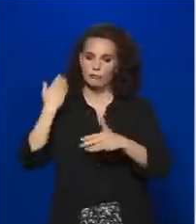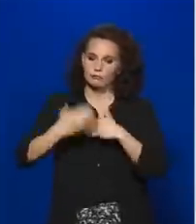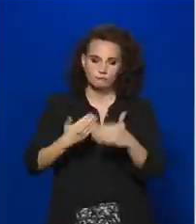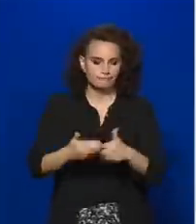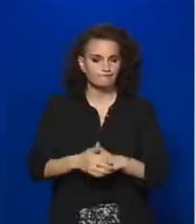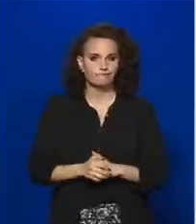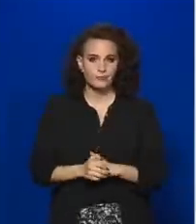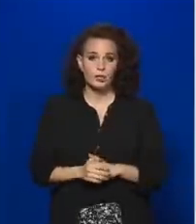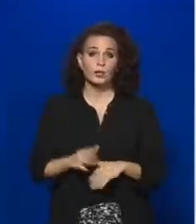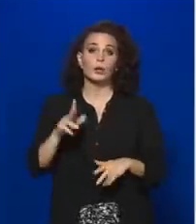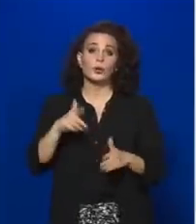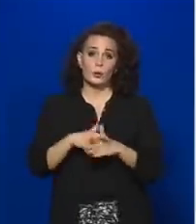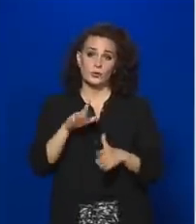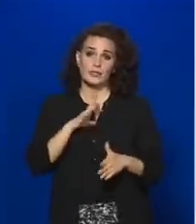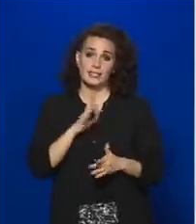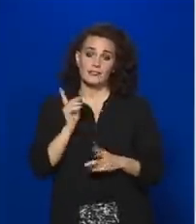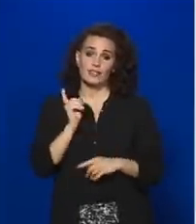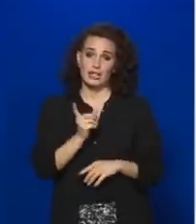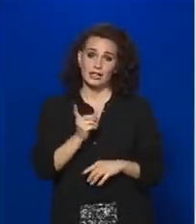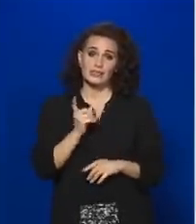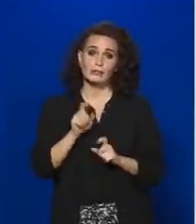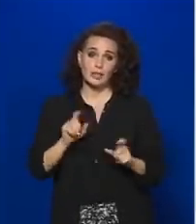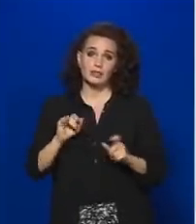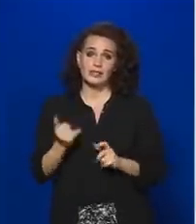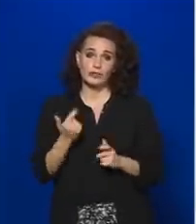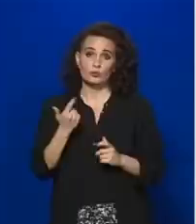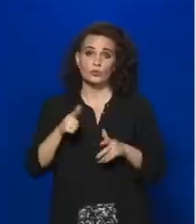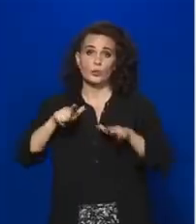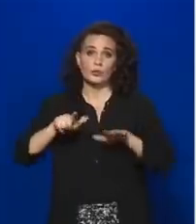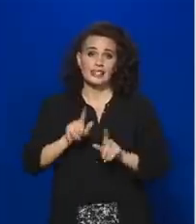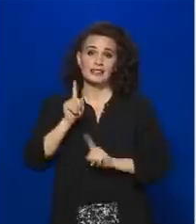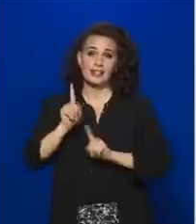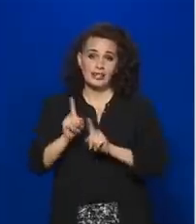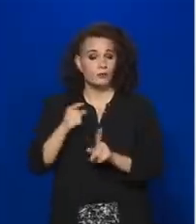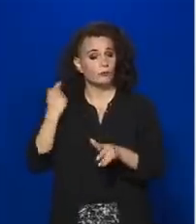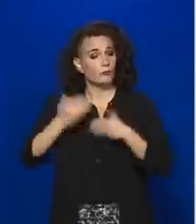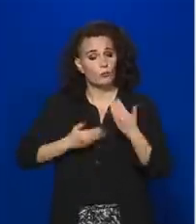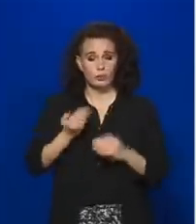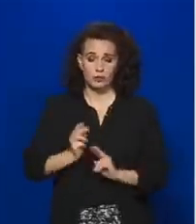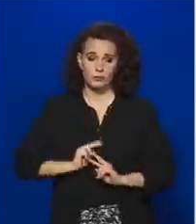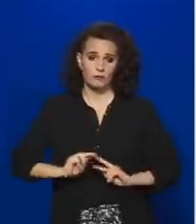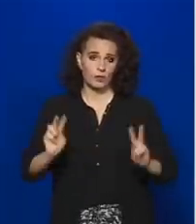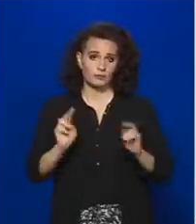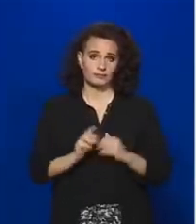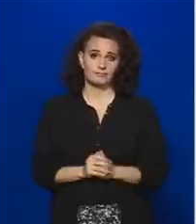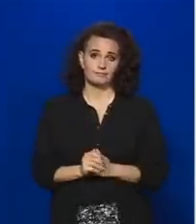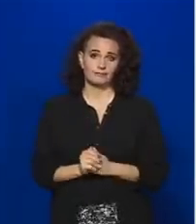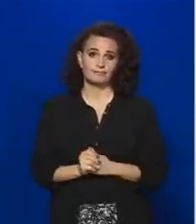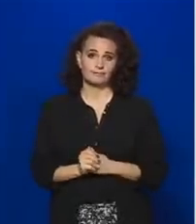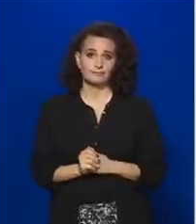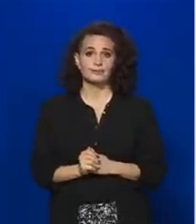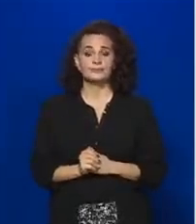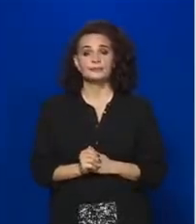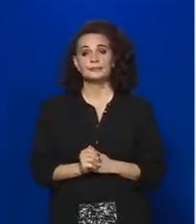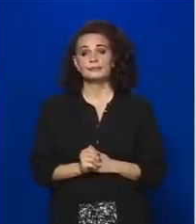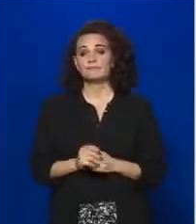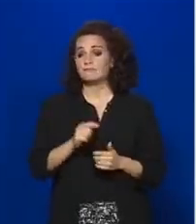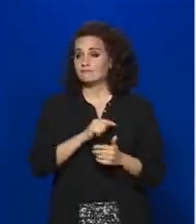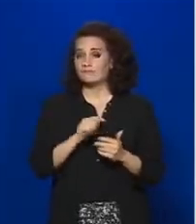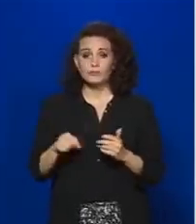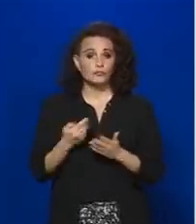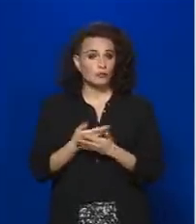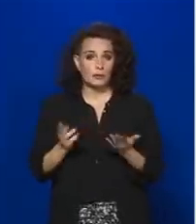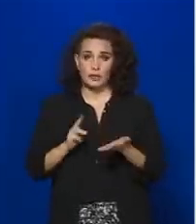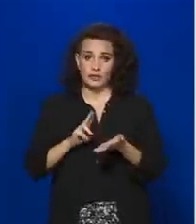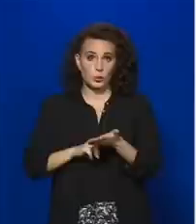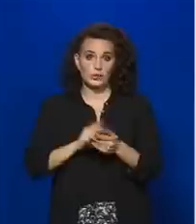közveszéllyelfenyegetés miatt is 27 eljárás van folyamatban. Ezeket semmilyen jogivárdal senki